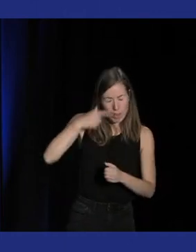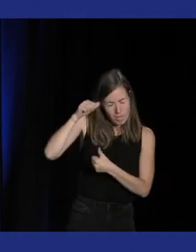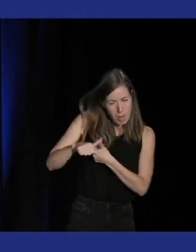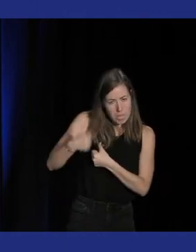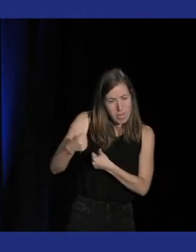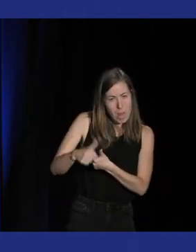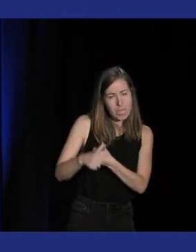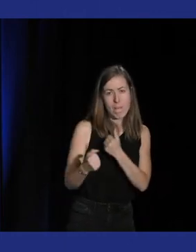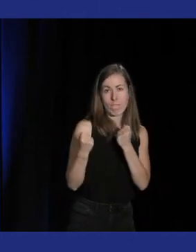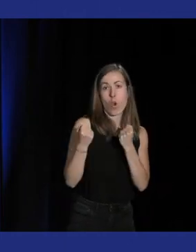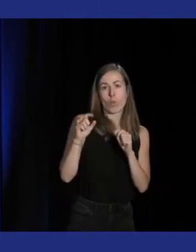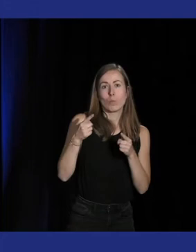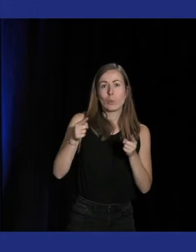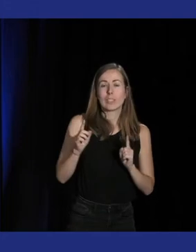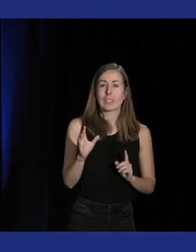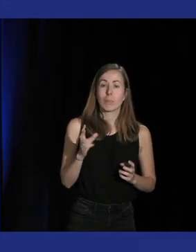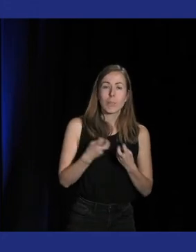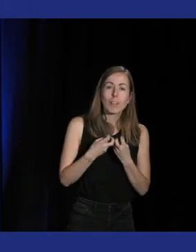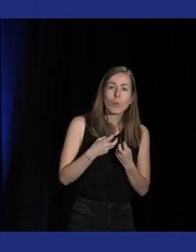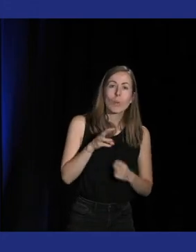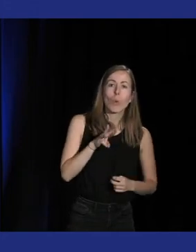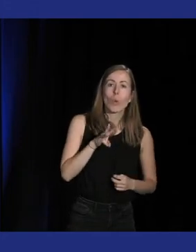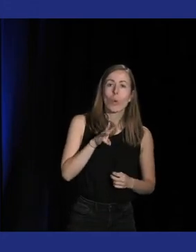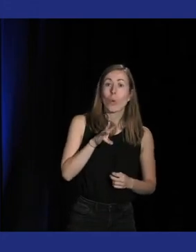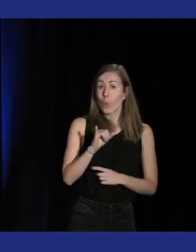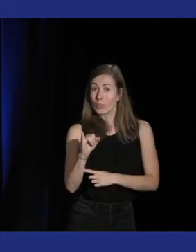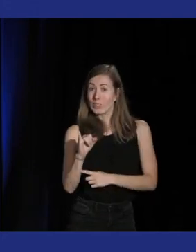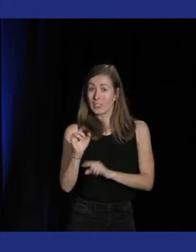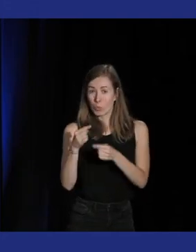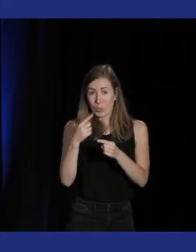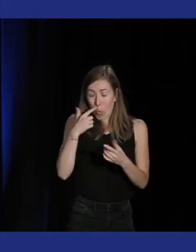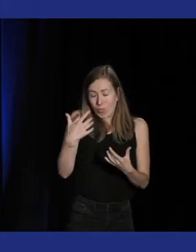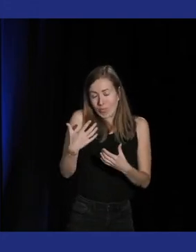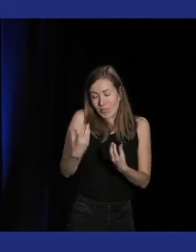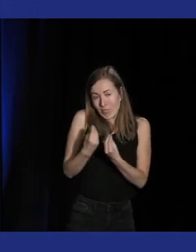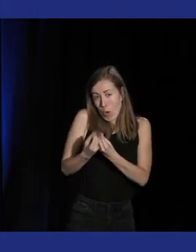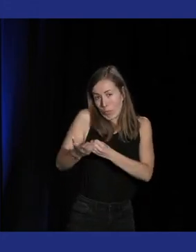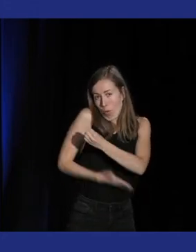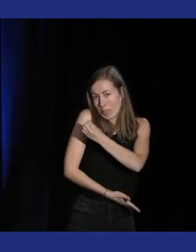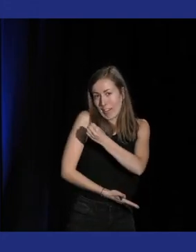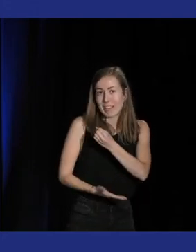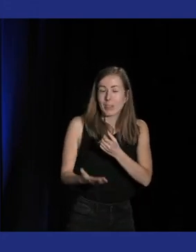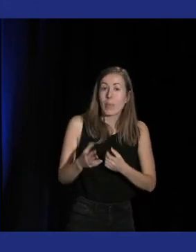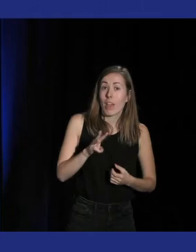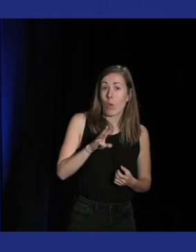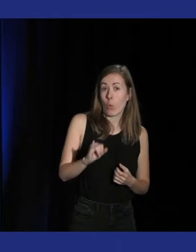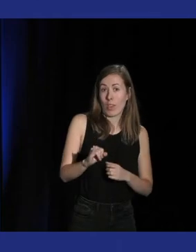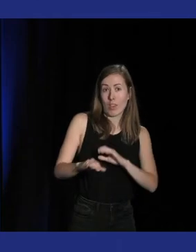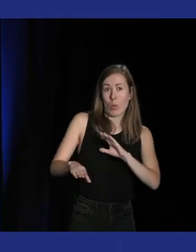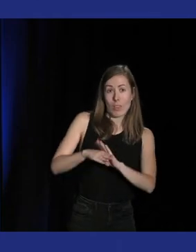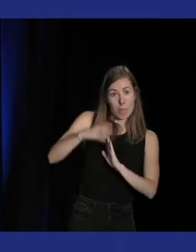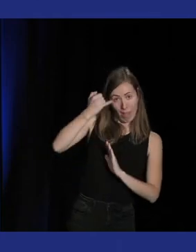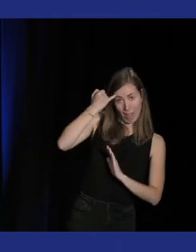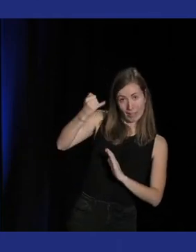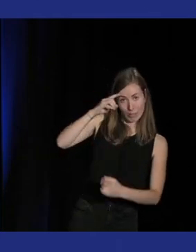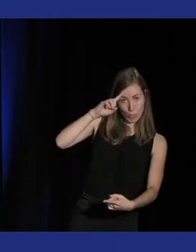un exemple très bête mais par exemple même Wii Music qui est malheureusement un échec mais dont l'idée de base est quand même extrêmement louable d